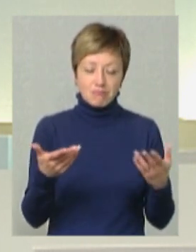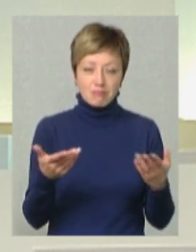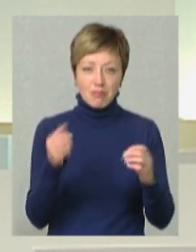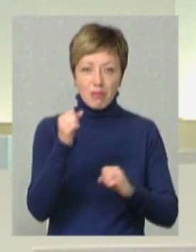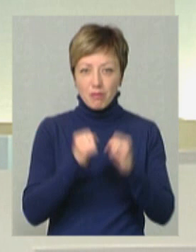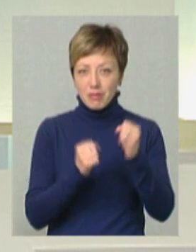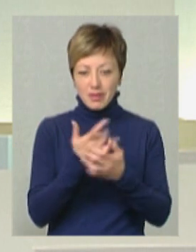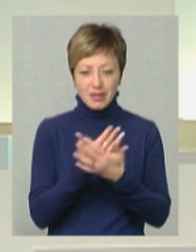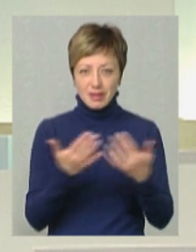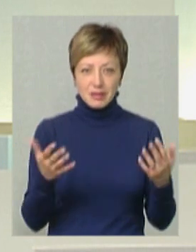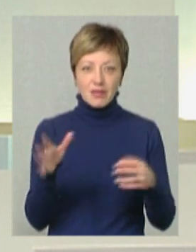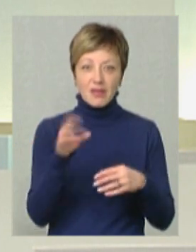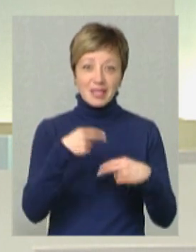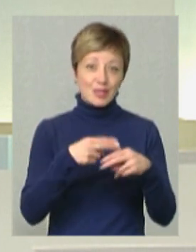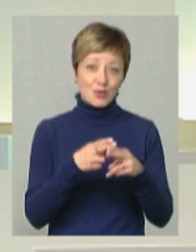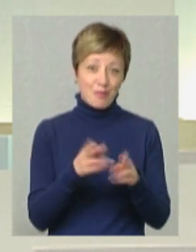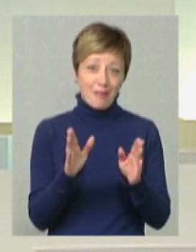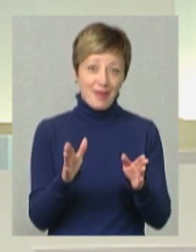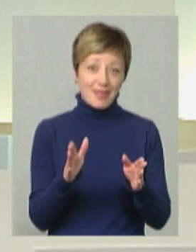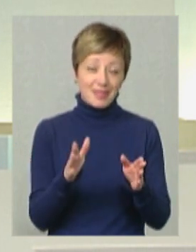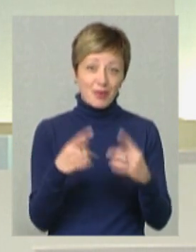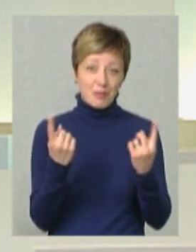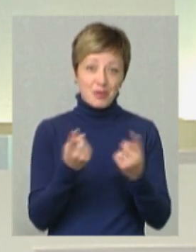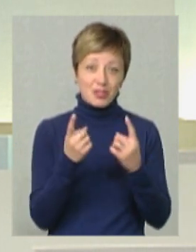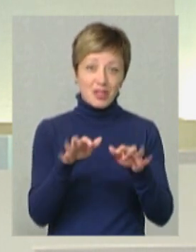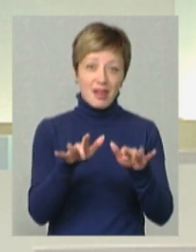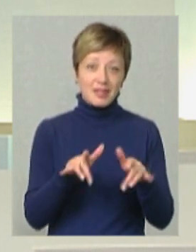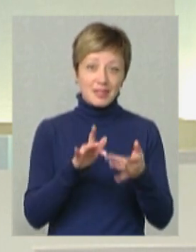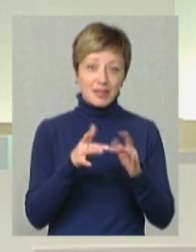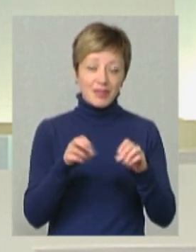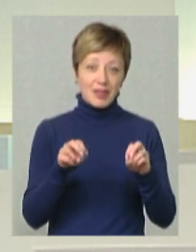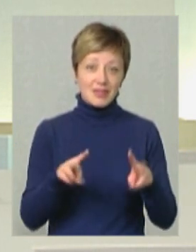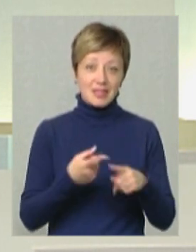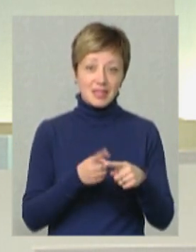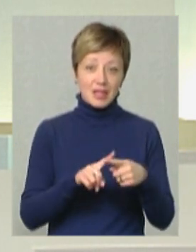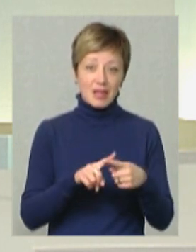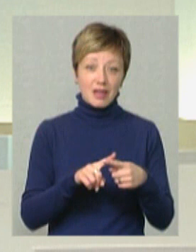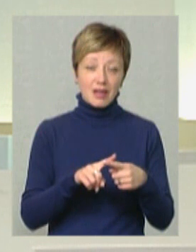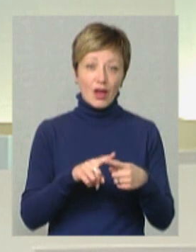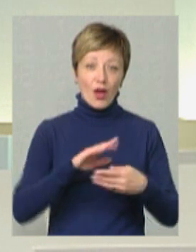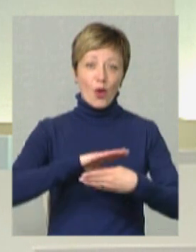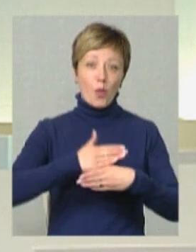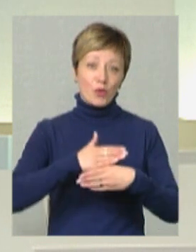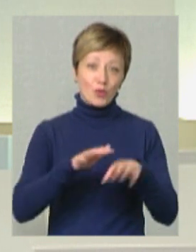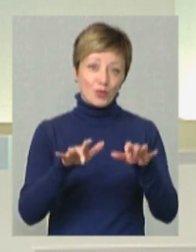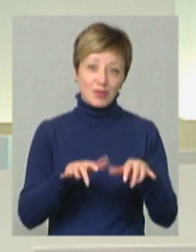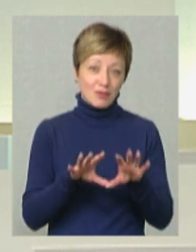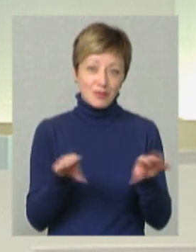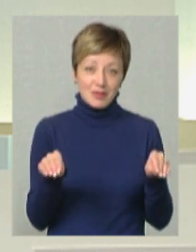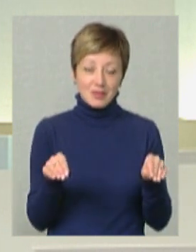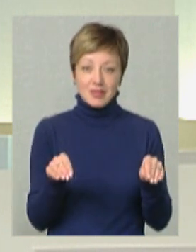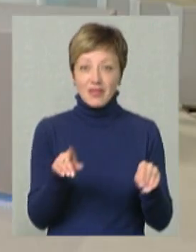Тобто, весь інструмент середньостатичного ІТ-фахівця – це власний комп'ютер або ноутбук.